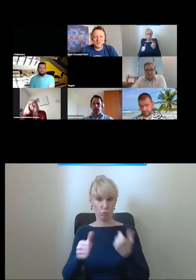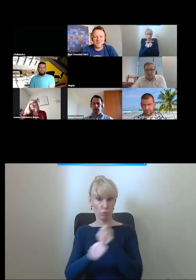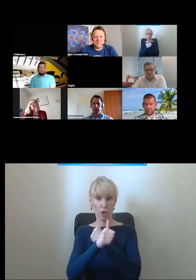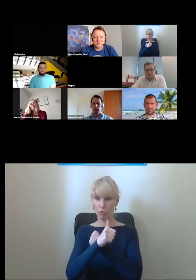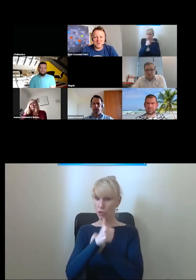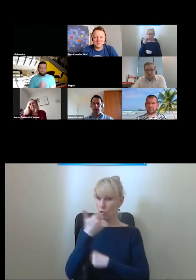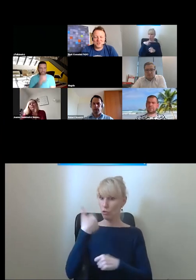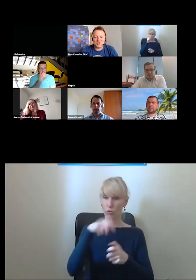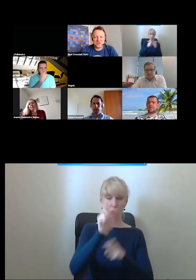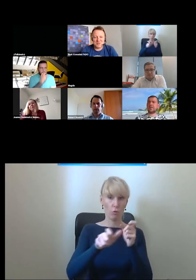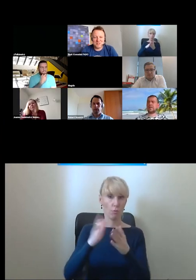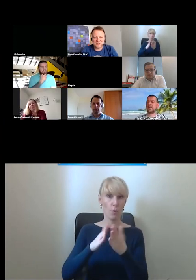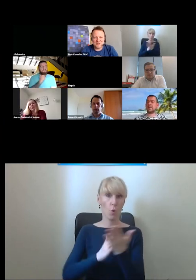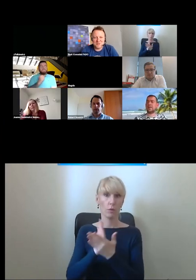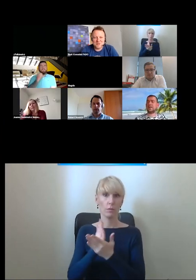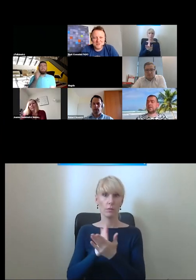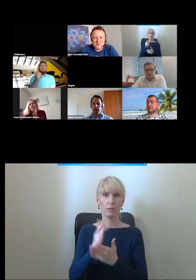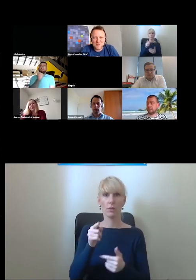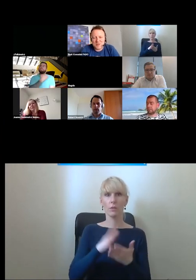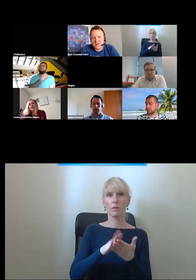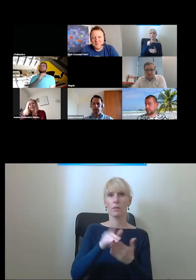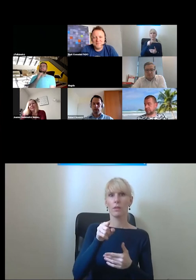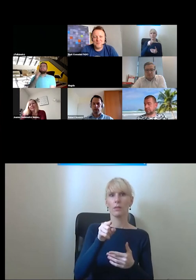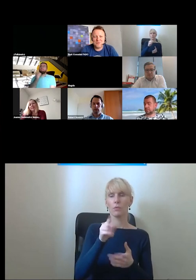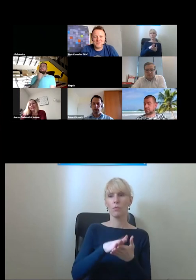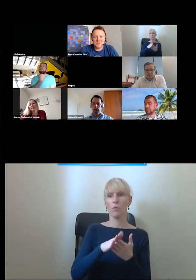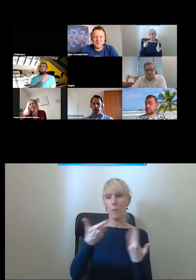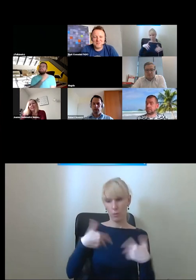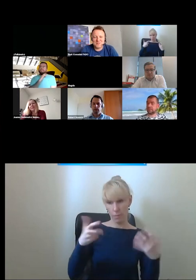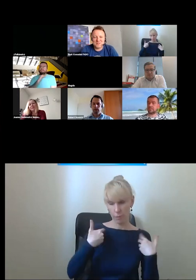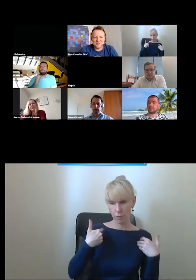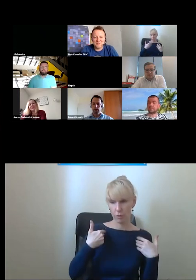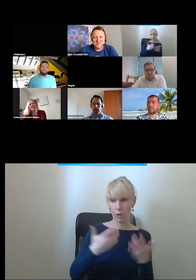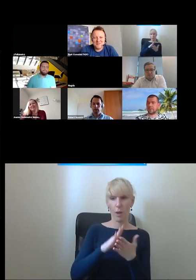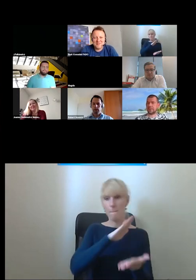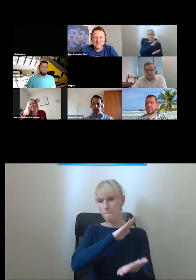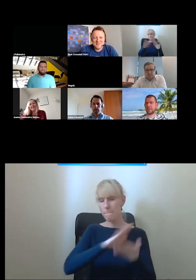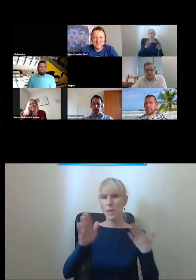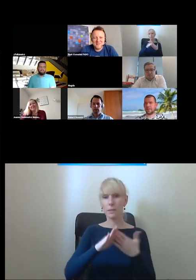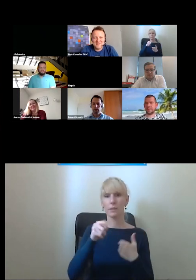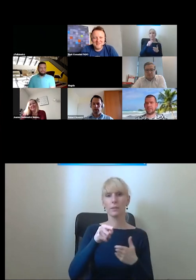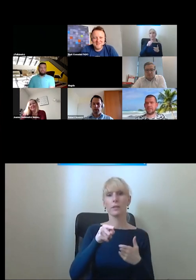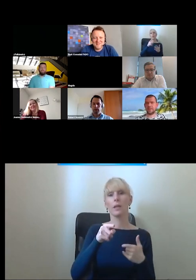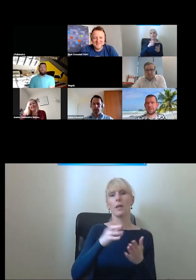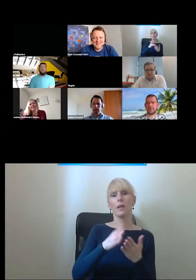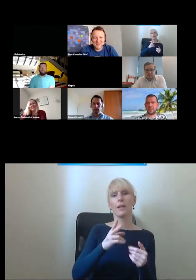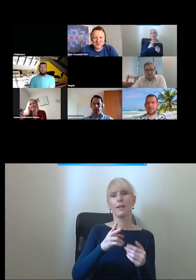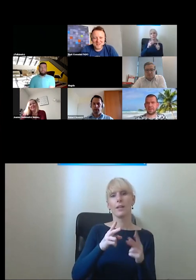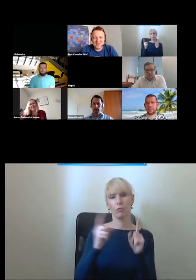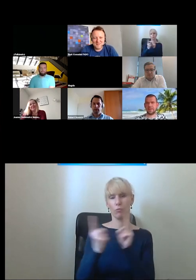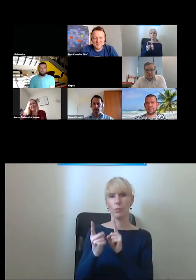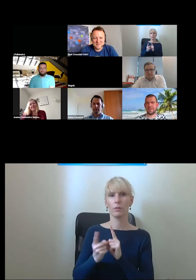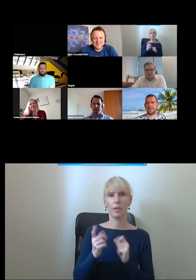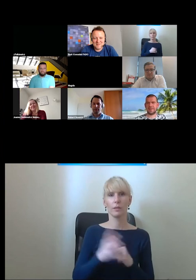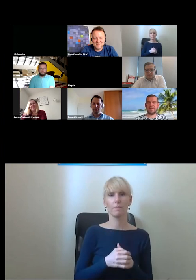użytkowników dwa miesiące przeżyje bez naszych dostępnościowych spotkań proszę bardzo kto chce zacząć nie